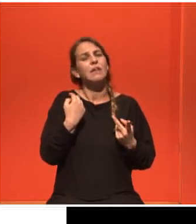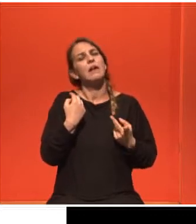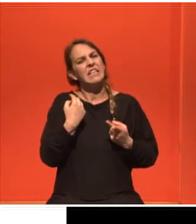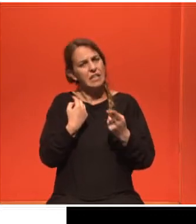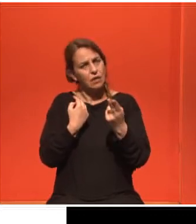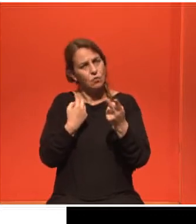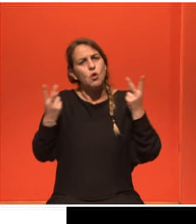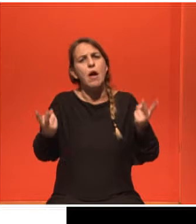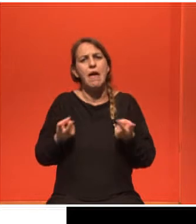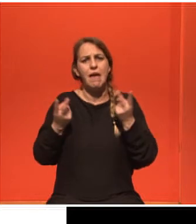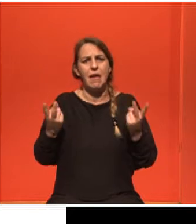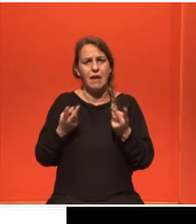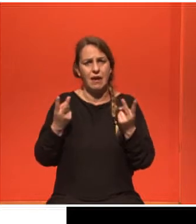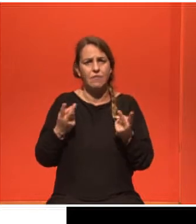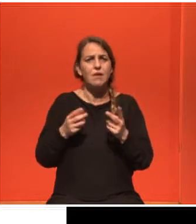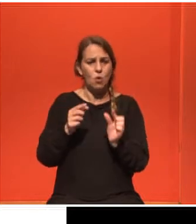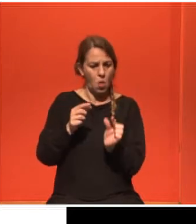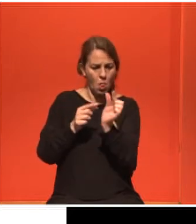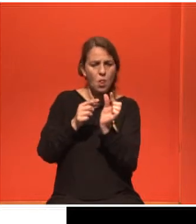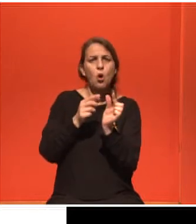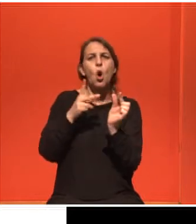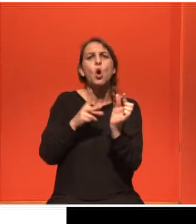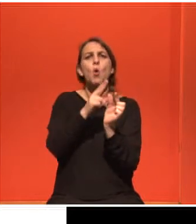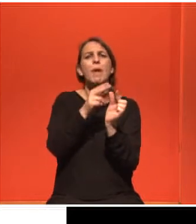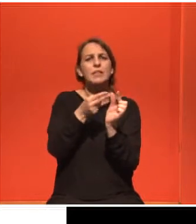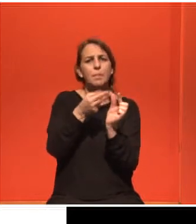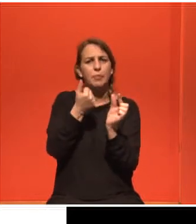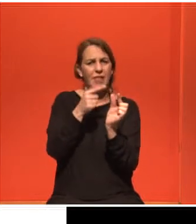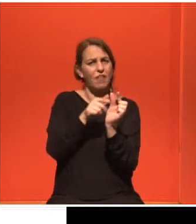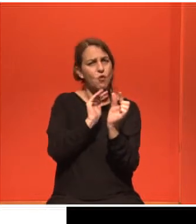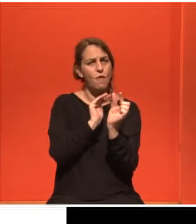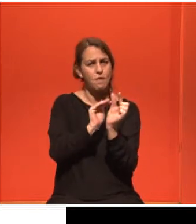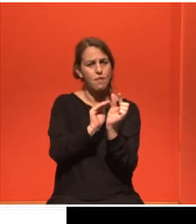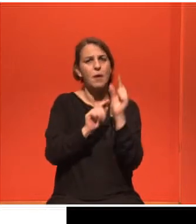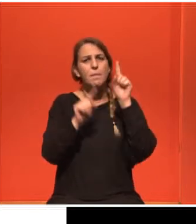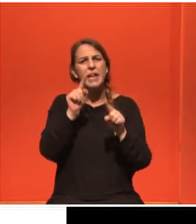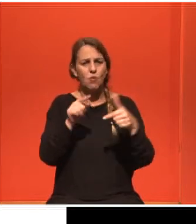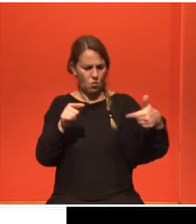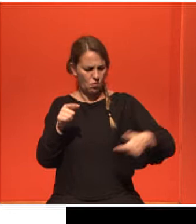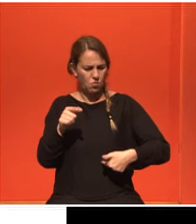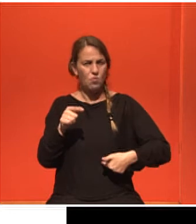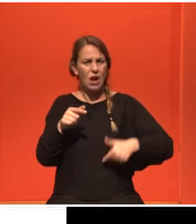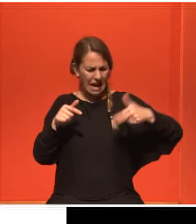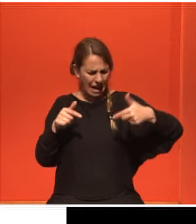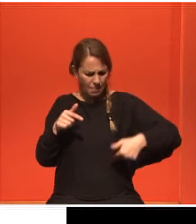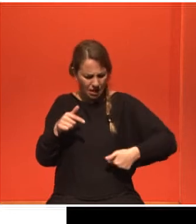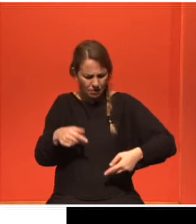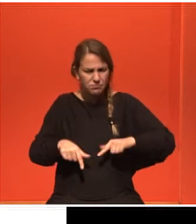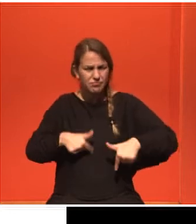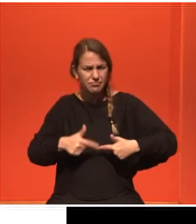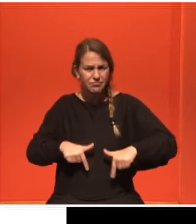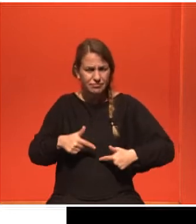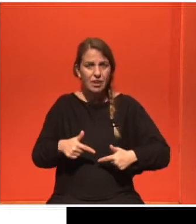επέμβαση με εκτομή τμήματος του αρχήλου και αφαίρεση λεμφαδένων λαπαροσκοπικά. Η ασθενή σε αυτή είναι ελεύθερη νόσου και είναι σε αναμονή για